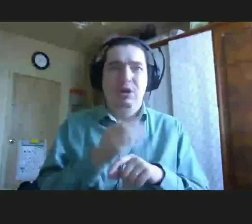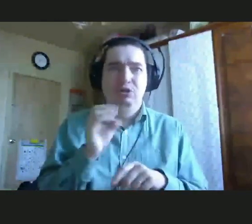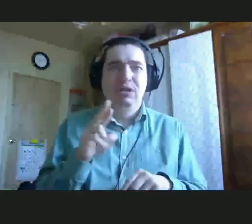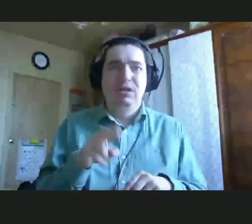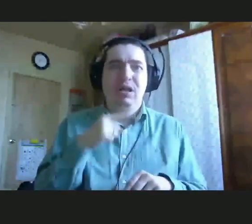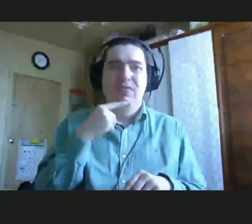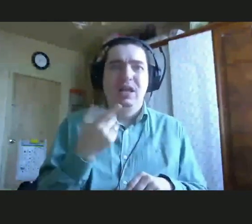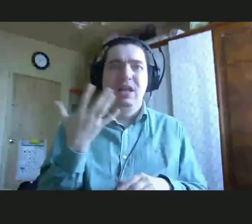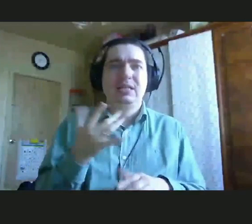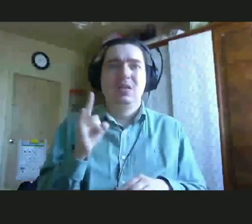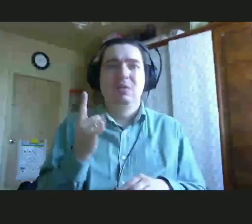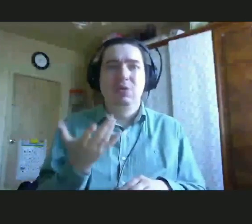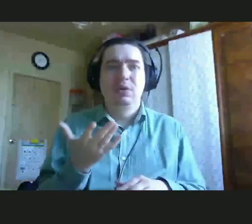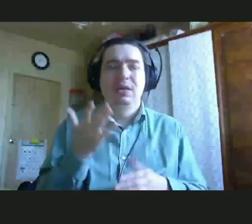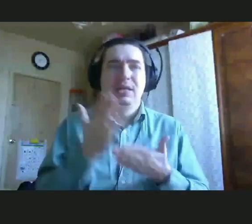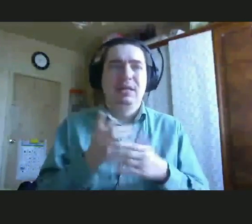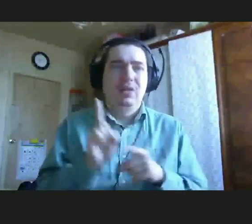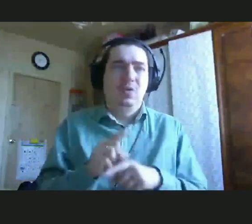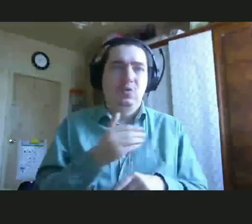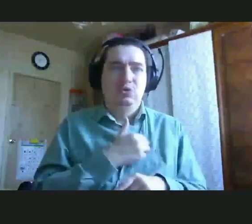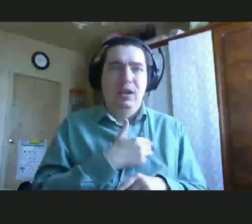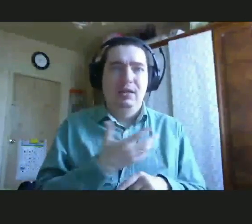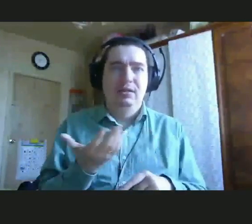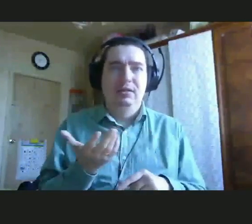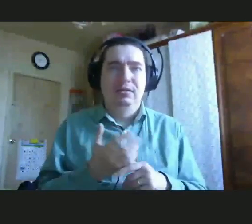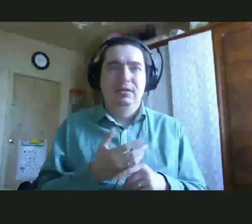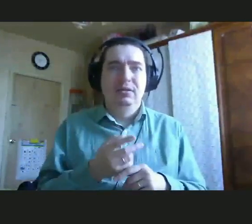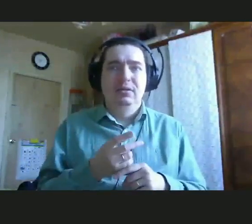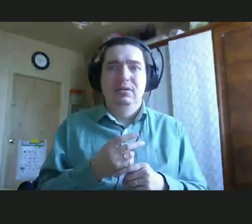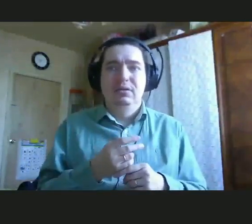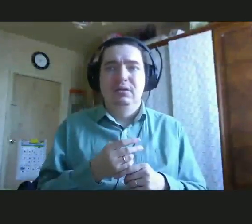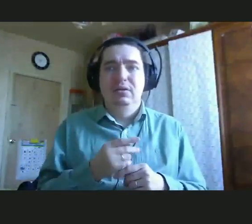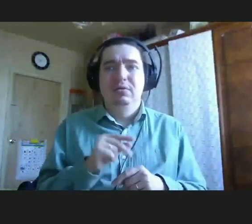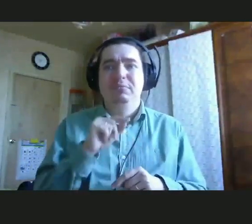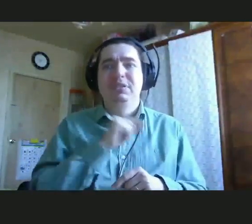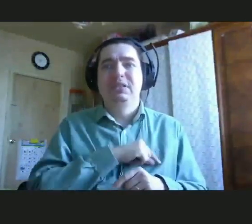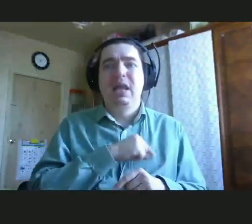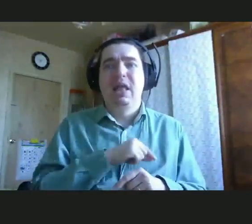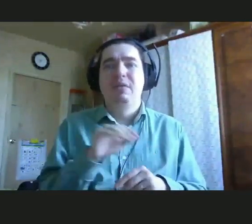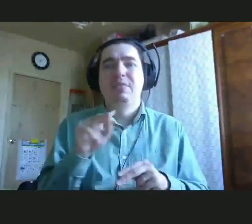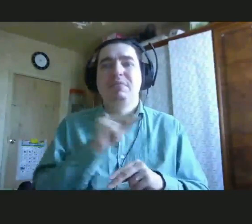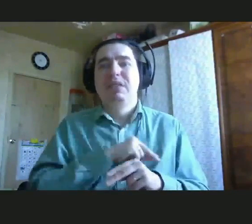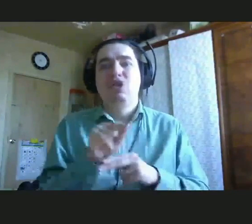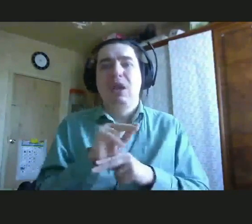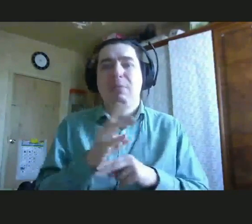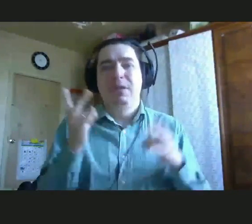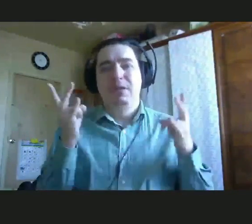говорила ранее, если у ребенка есть к этому желание. Как вот Игорь написал в чате, психотерапия нужна и детям тоже. Безусловно.